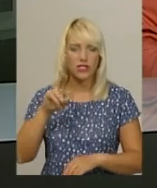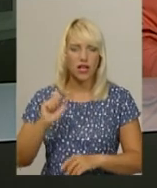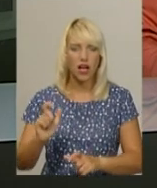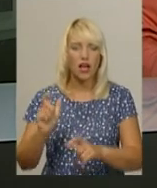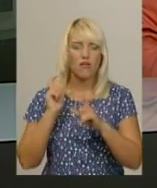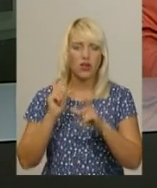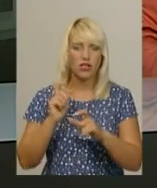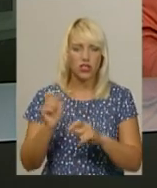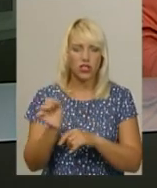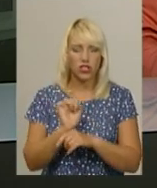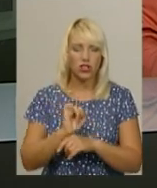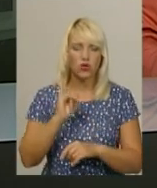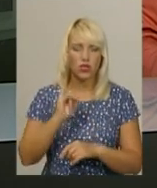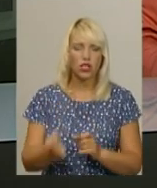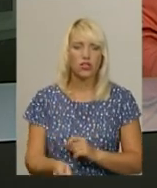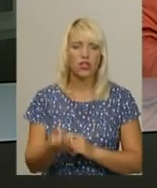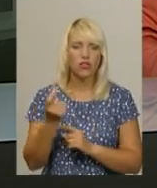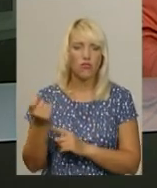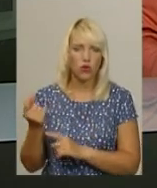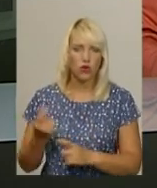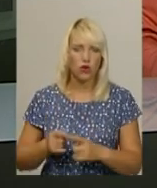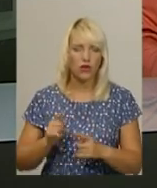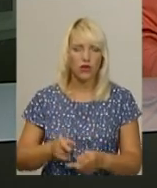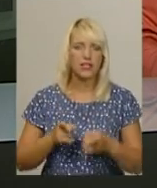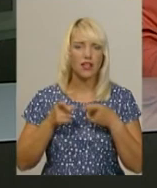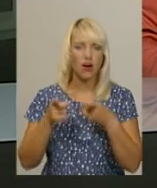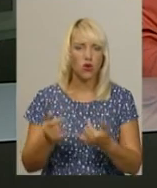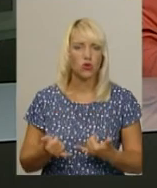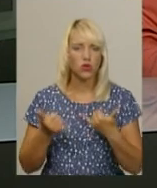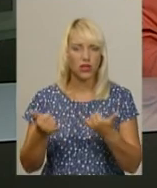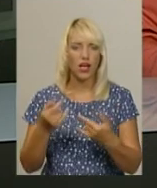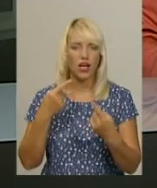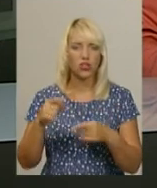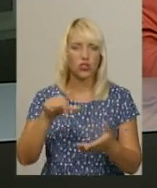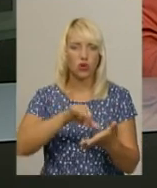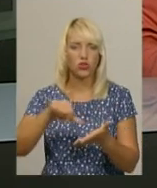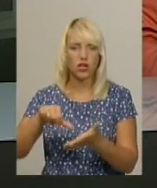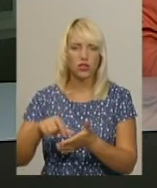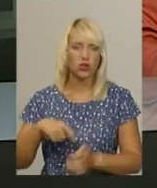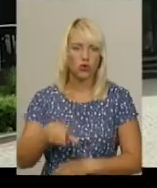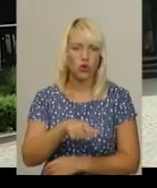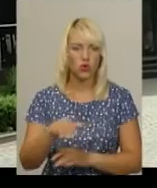частиною. Та створювала, за словами правоохоронців, загрозу іншим учасникам дорожнього руху.